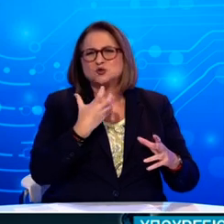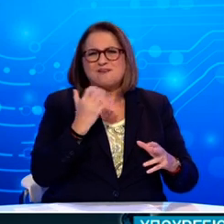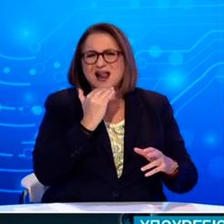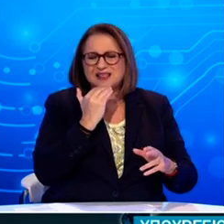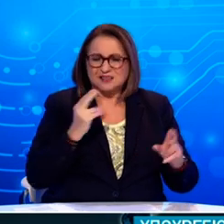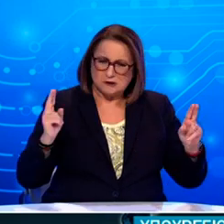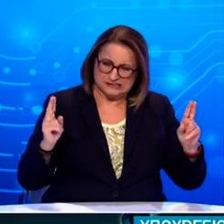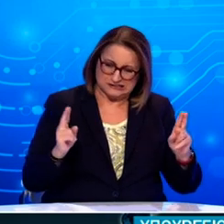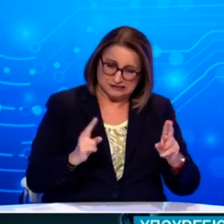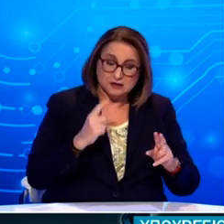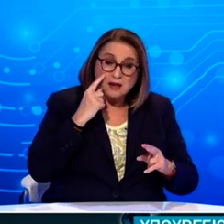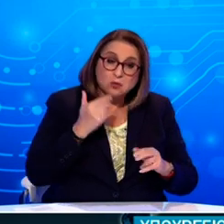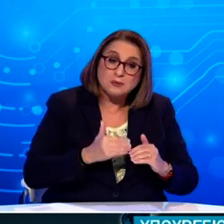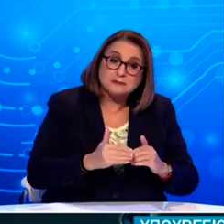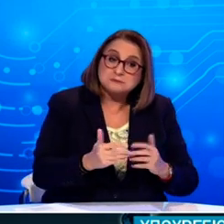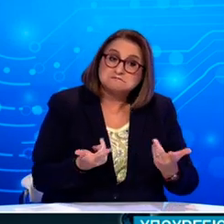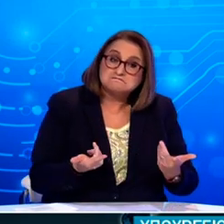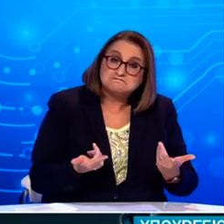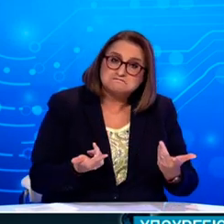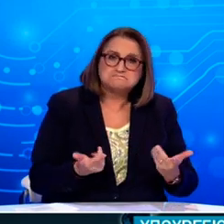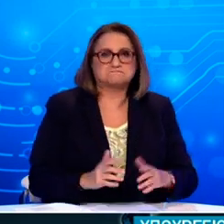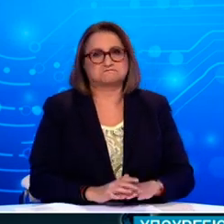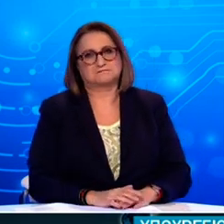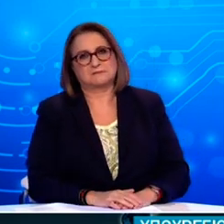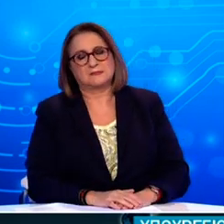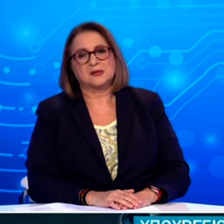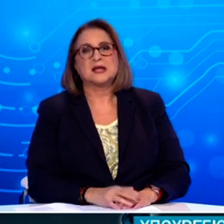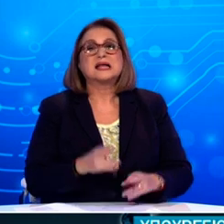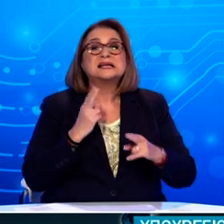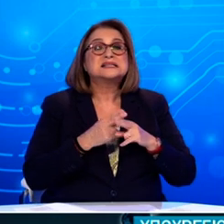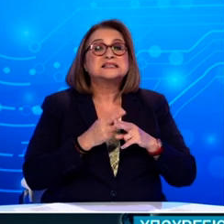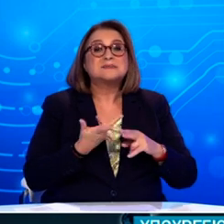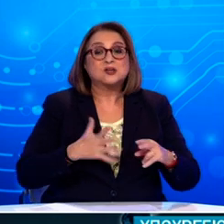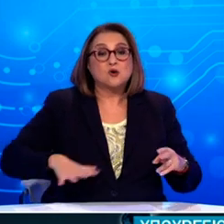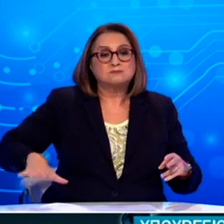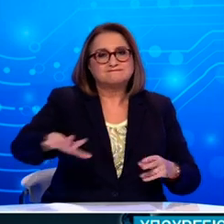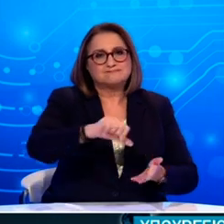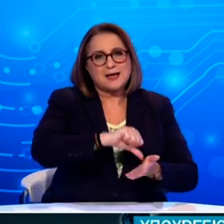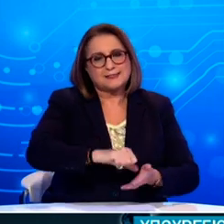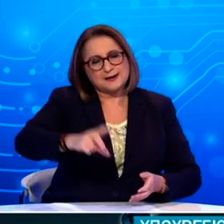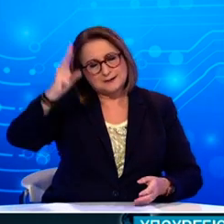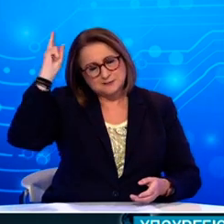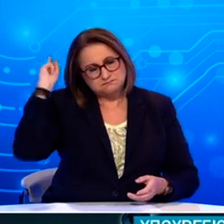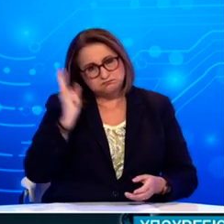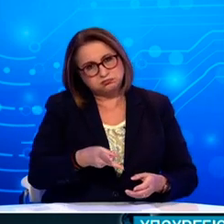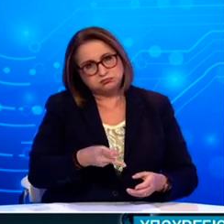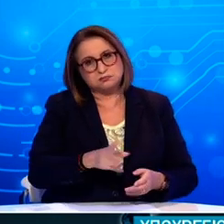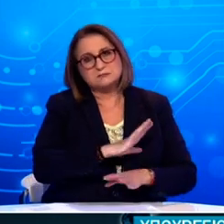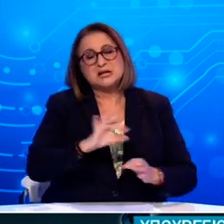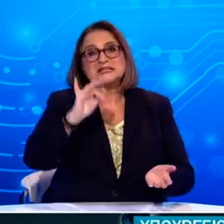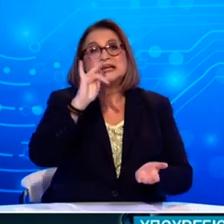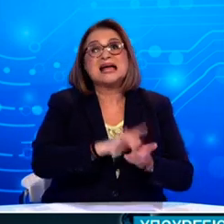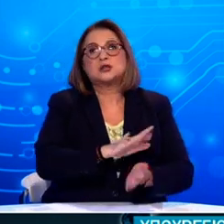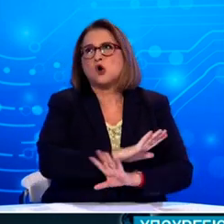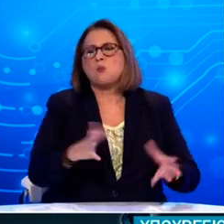παραμείνει και στη συνέχεια. Το βασικό σημείο όμως είναι ότι η Αττική συνεχίζει να αποτελεί το επίκεντρο της πανδημίας, εξακολουθώντας να